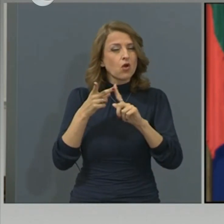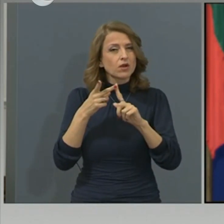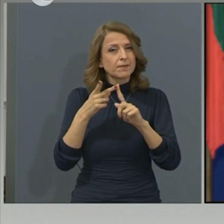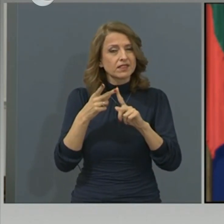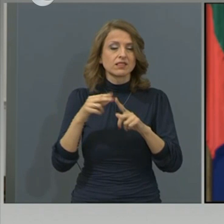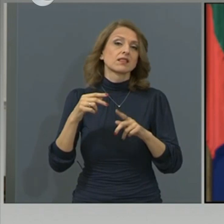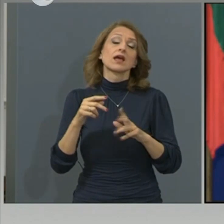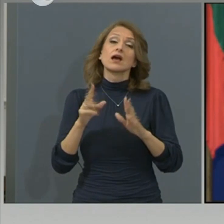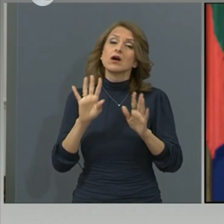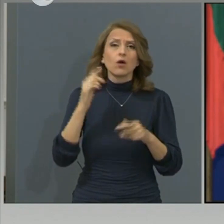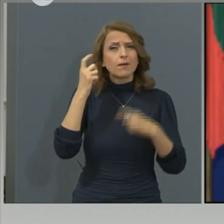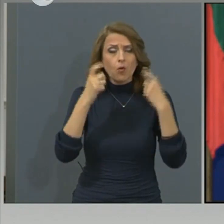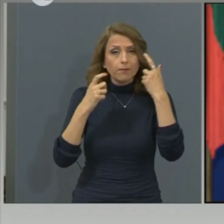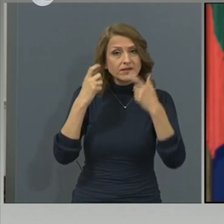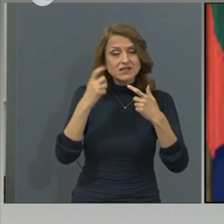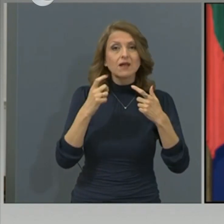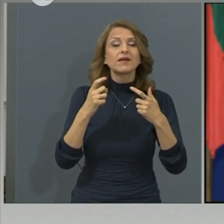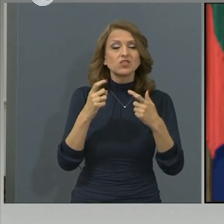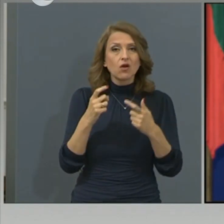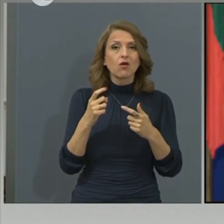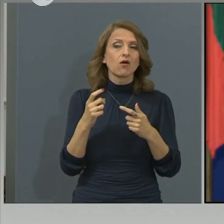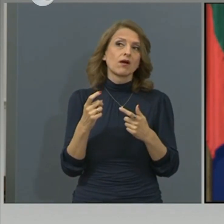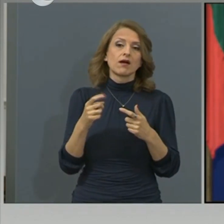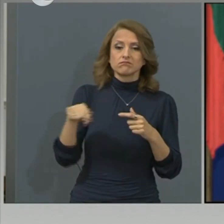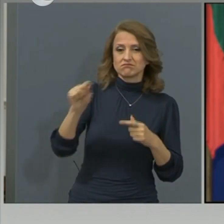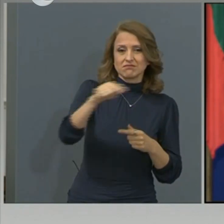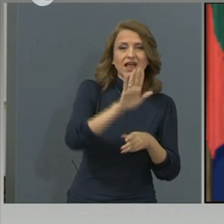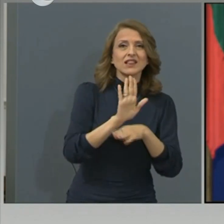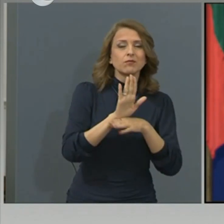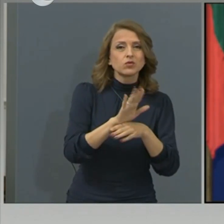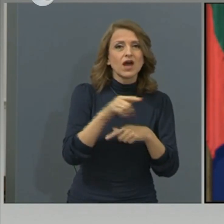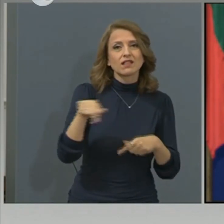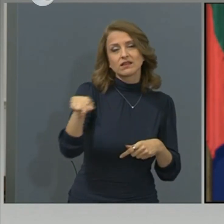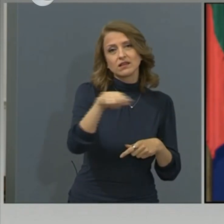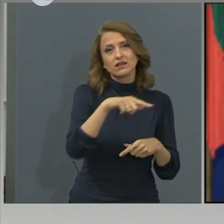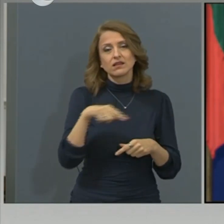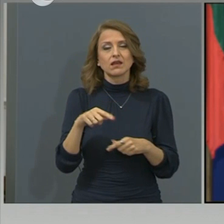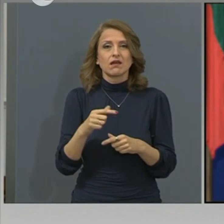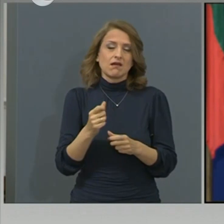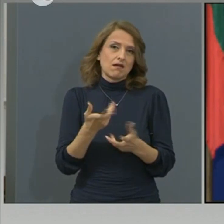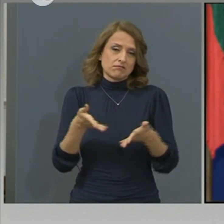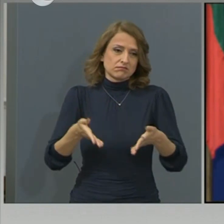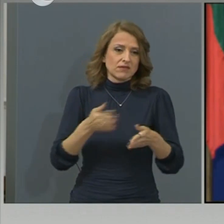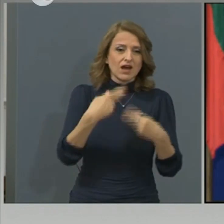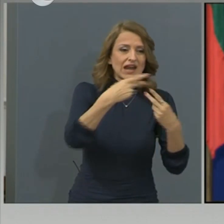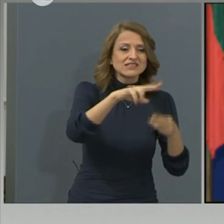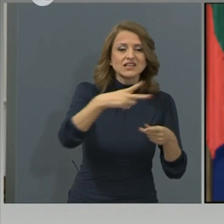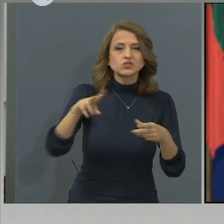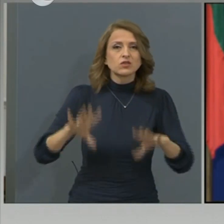ще ги разпръснем по цялата страна, защото доколкото разбирам, работата на Народното събрание няма да бъде